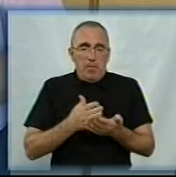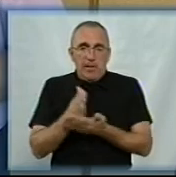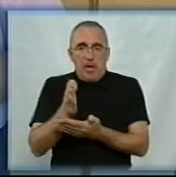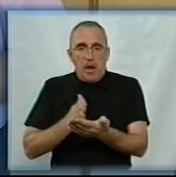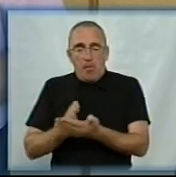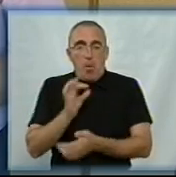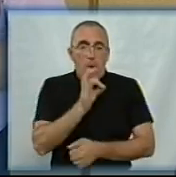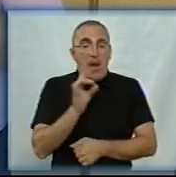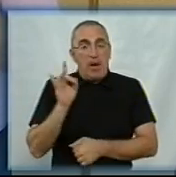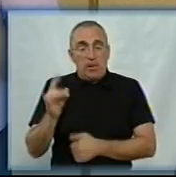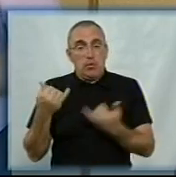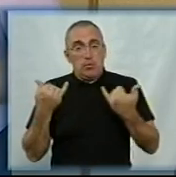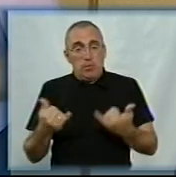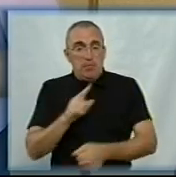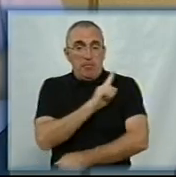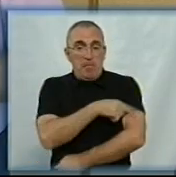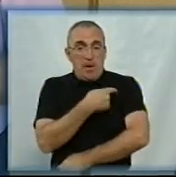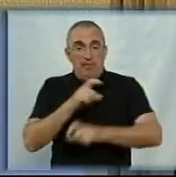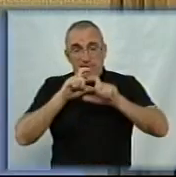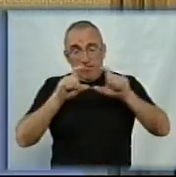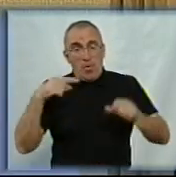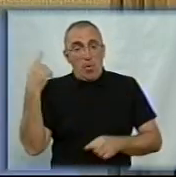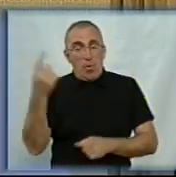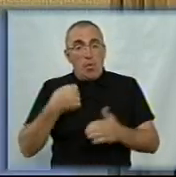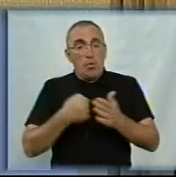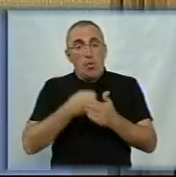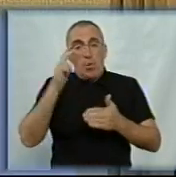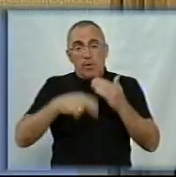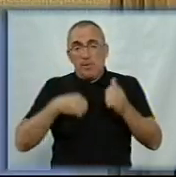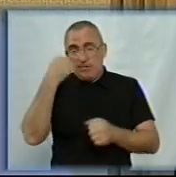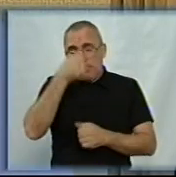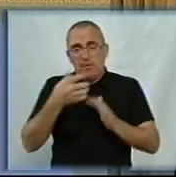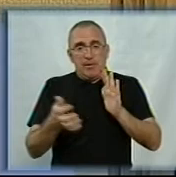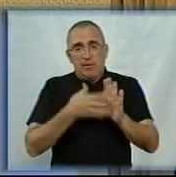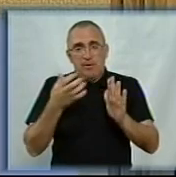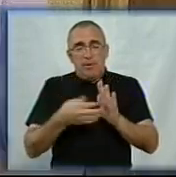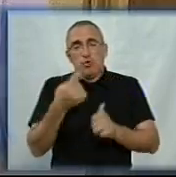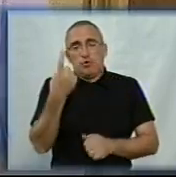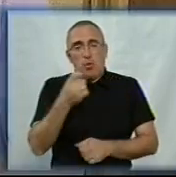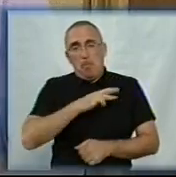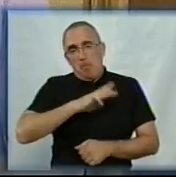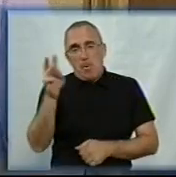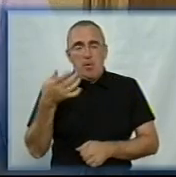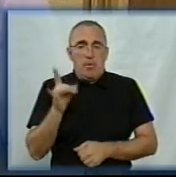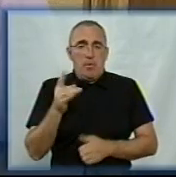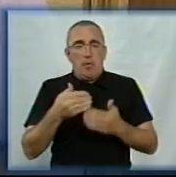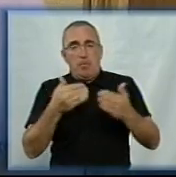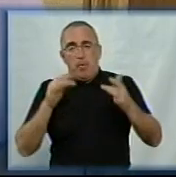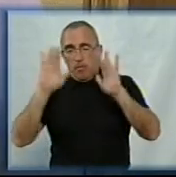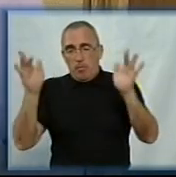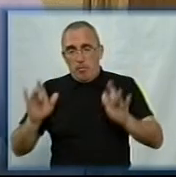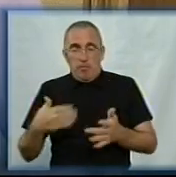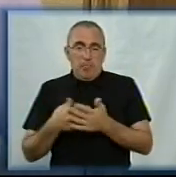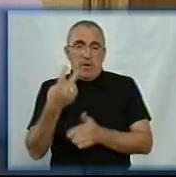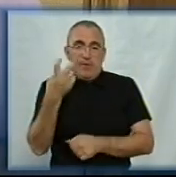Олег Грибальченко каже, на сьогодні медичним закладам області до кінця року не вистачає понад 100 мільйонів гривень. Попередній обрахунок складав